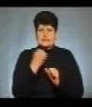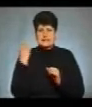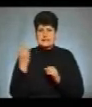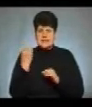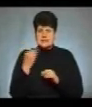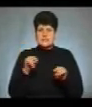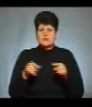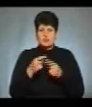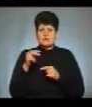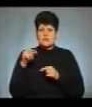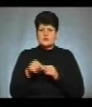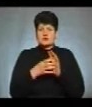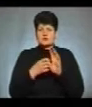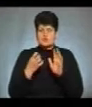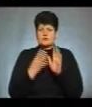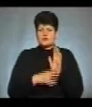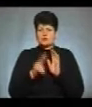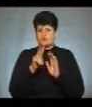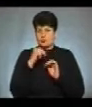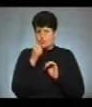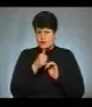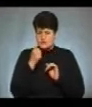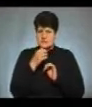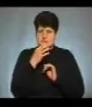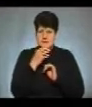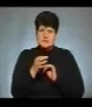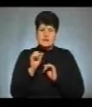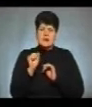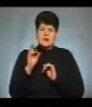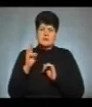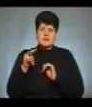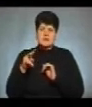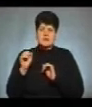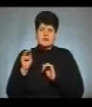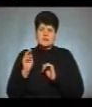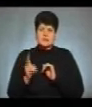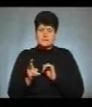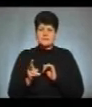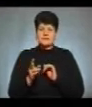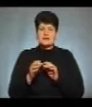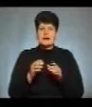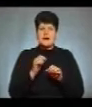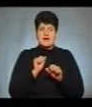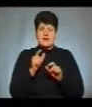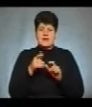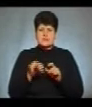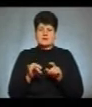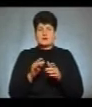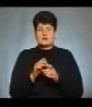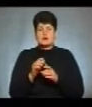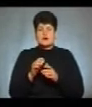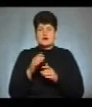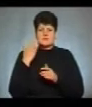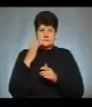Створена у 1992 році, повідомила аналітик організації Людмила Мозгова. Агентство Сполучених Штатів Америки з